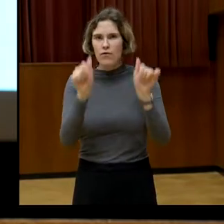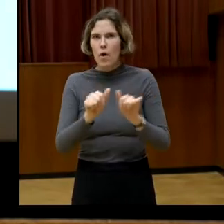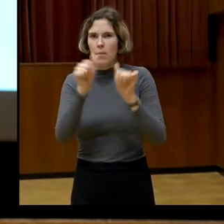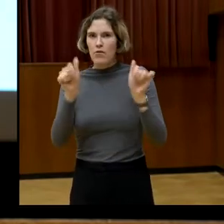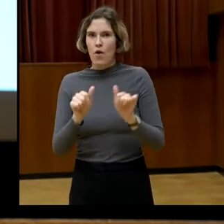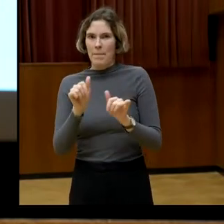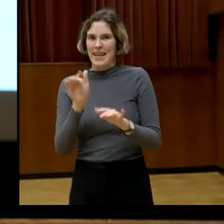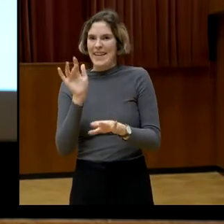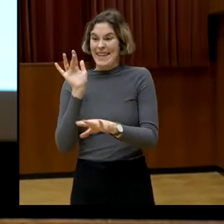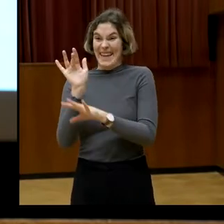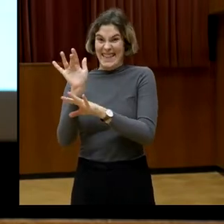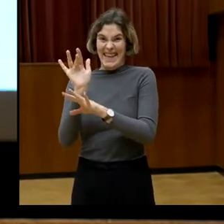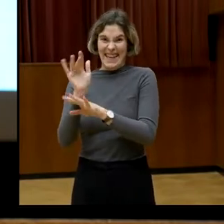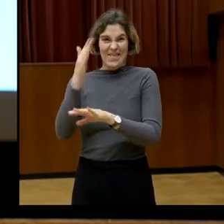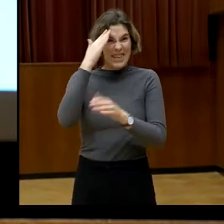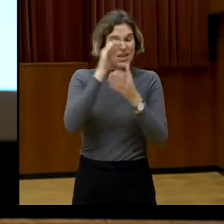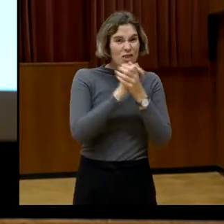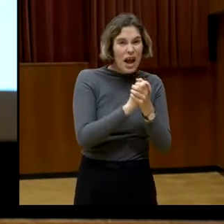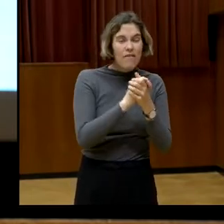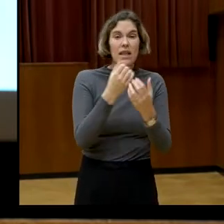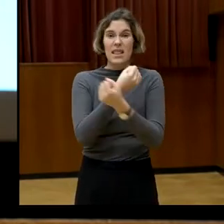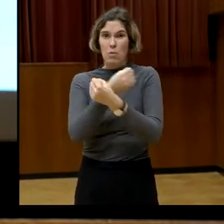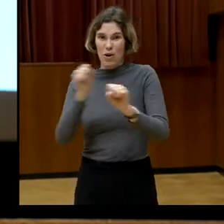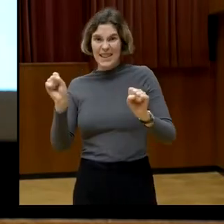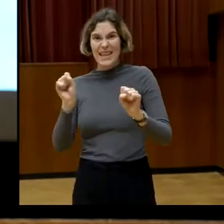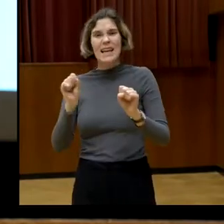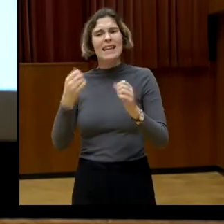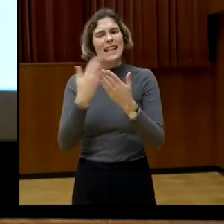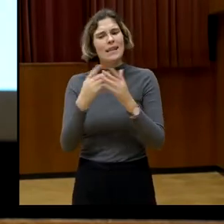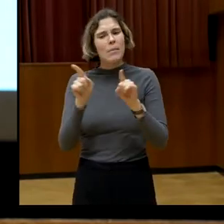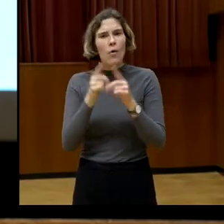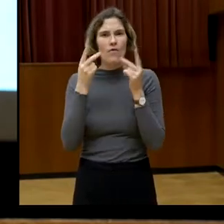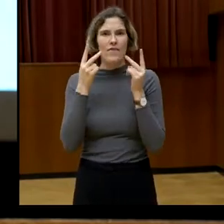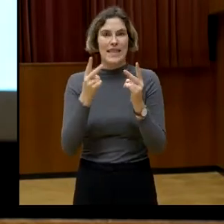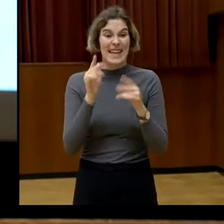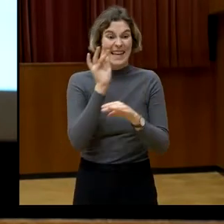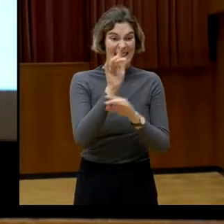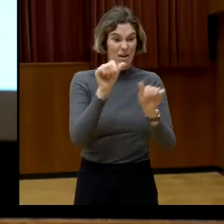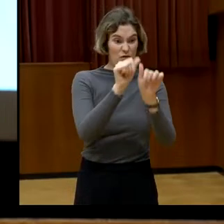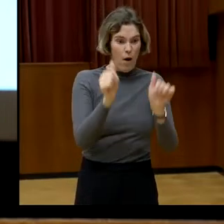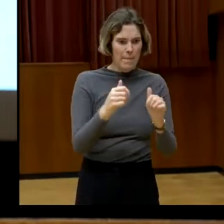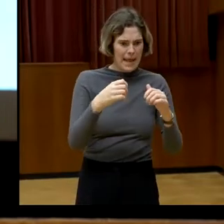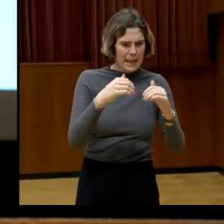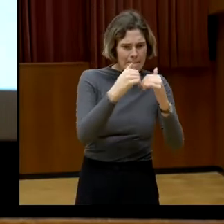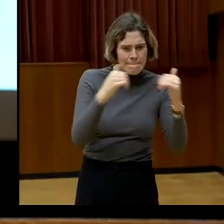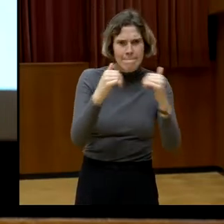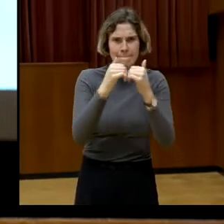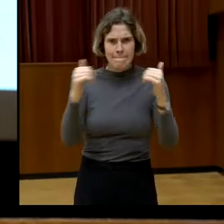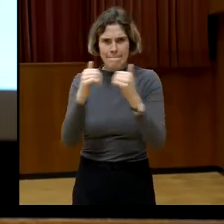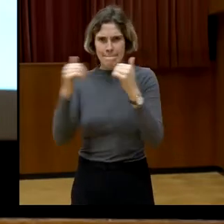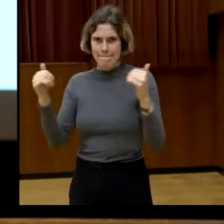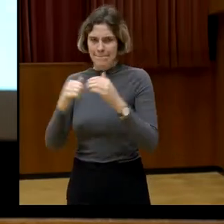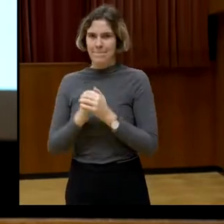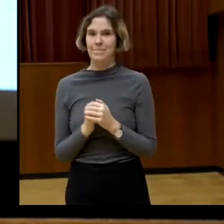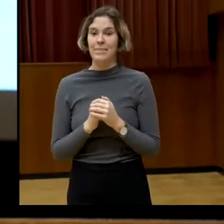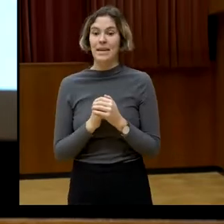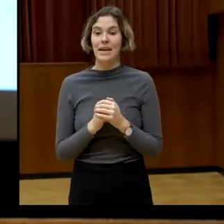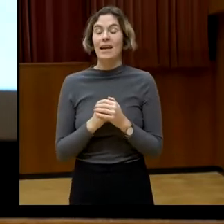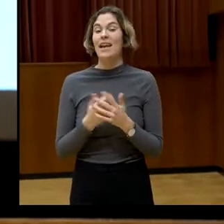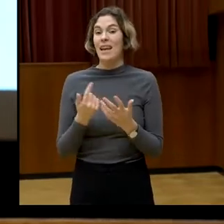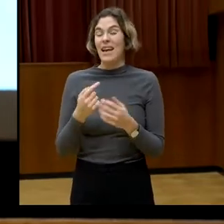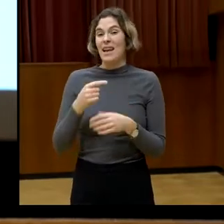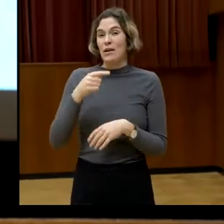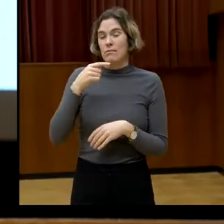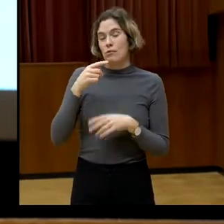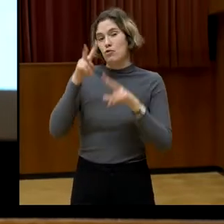es wichtig ist, diese Formen der Kritik auch zu differenzieren. Denn unsere Studie hat zu einem Zeitpunkt gestartet und